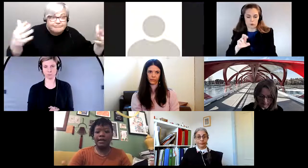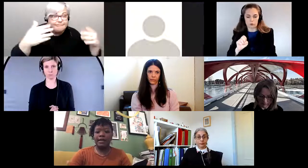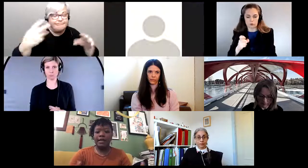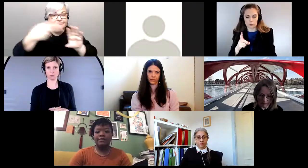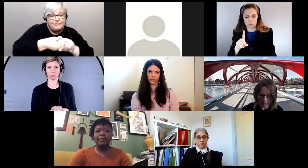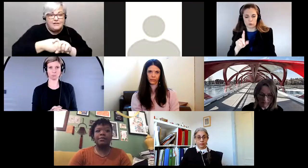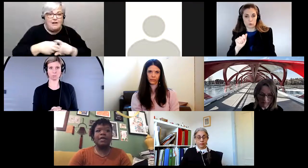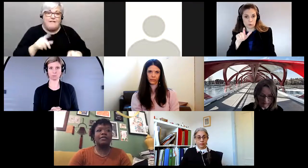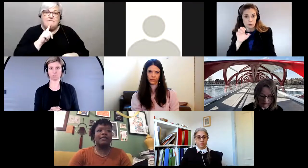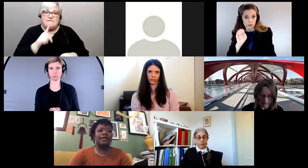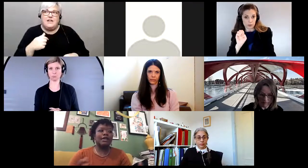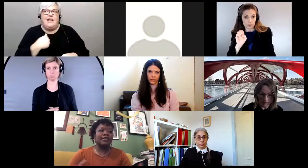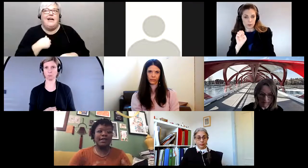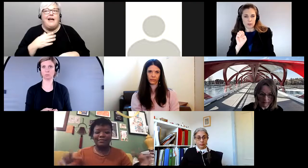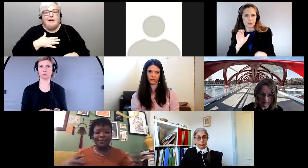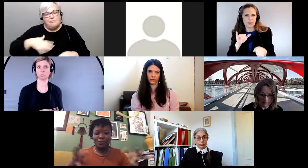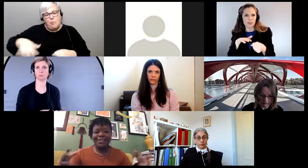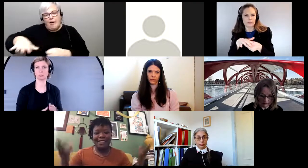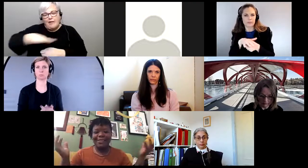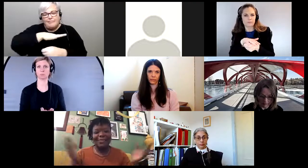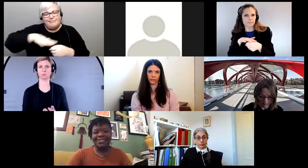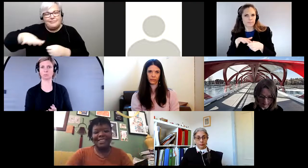conservateur au moment de voter